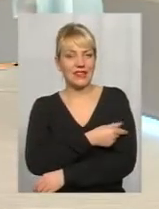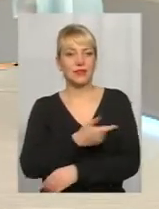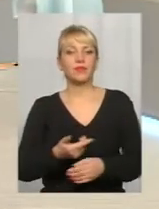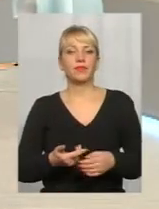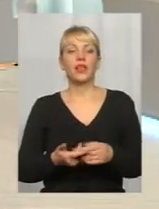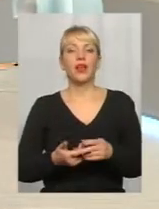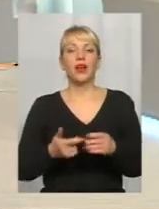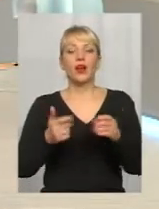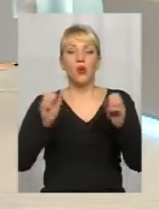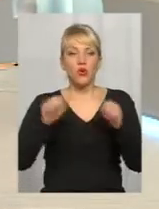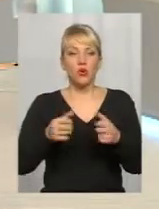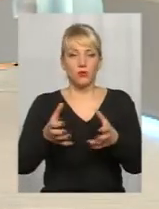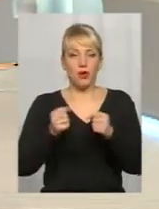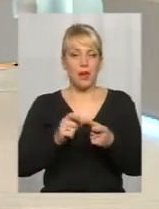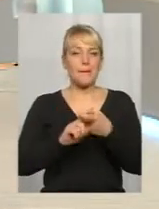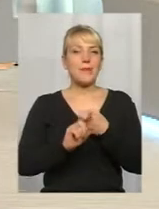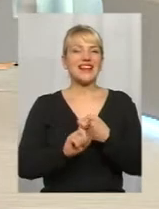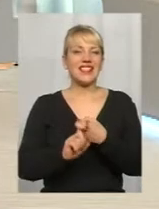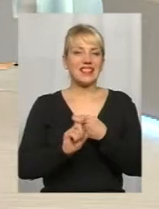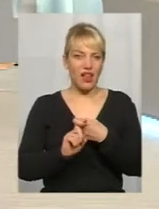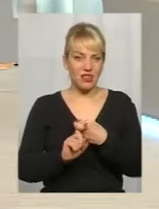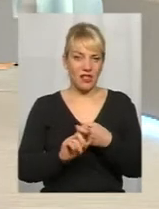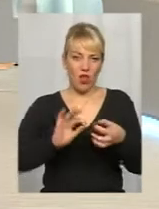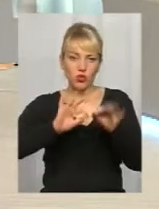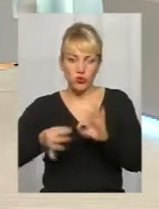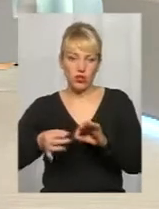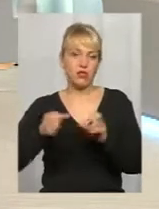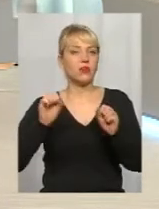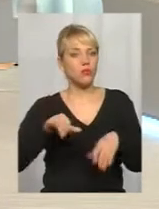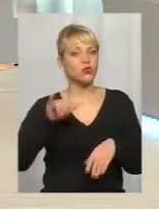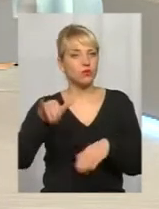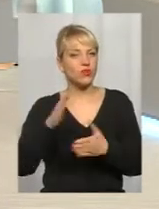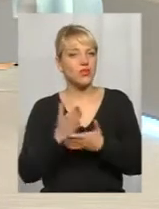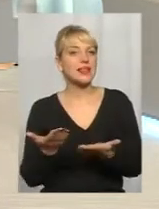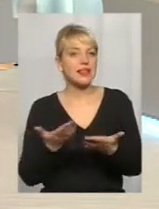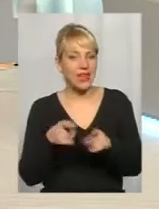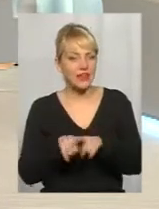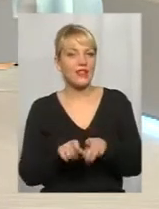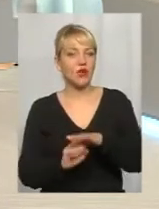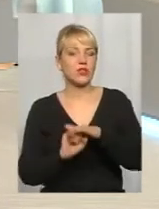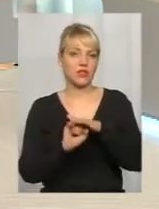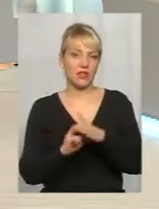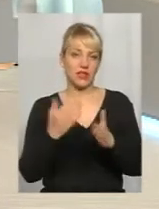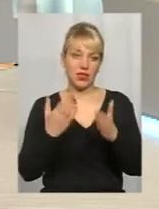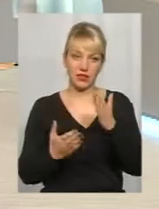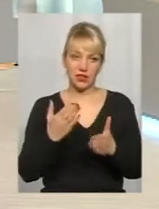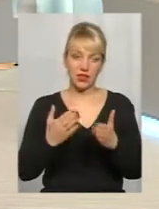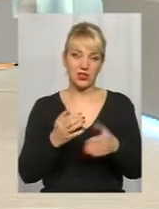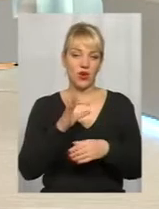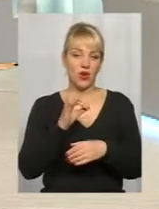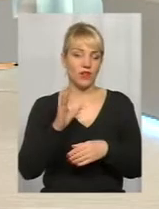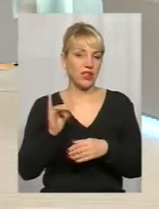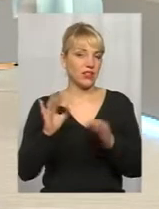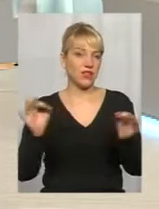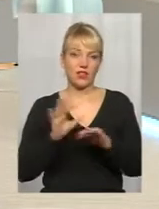може получить бактериальне осложнення, що-то ще, але, вероятно, у нього є такі основання. Якщо ж эти у РВІ никогда не